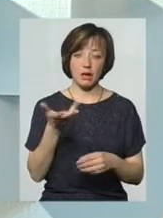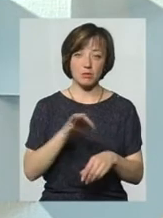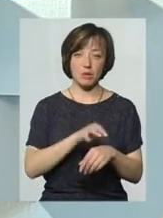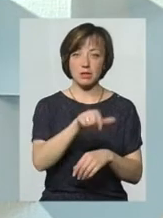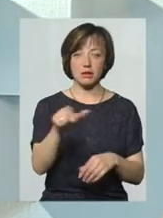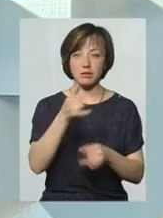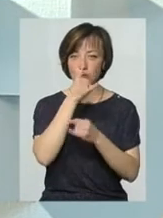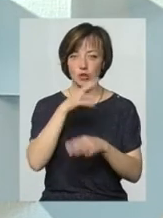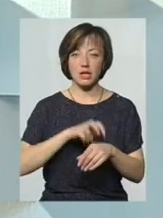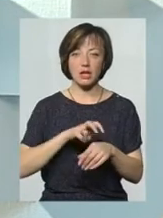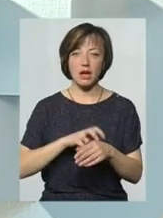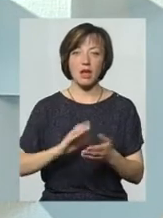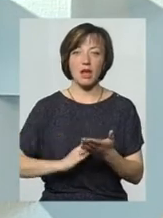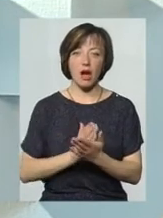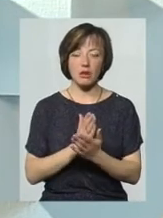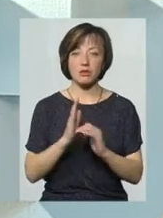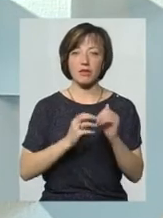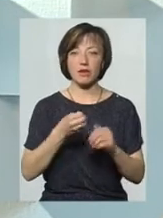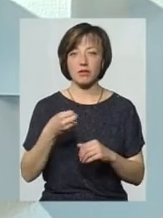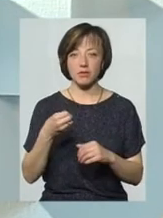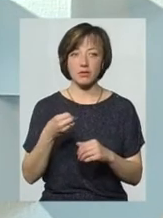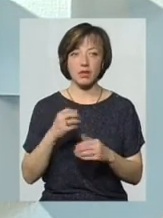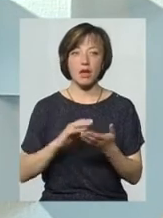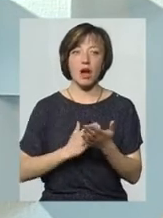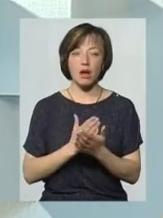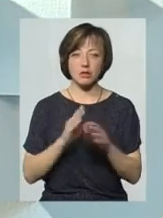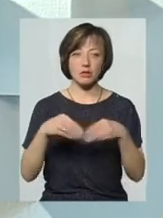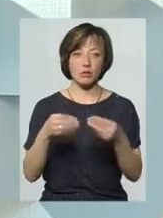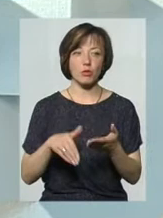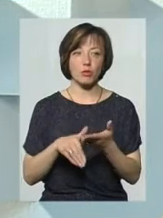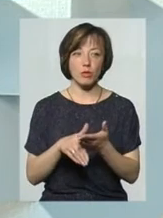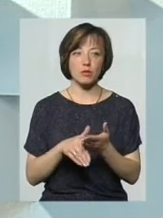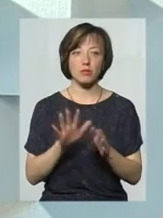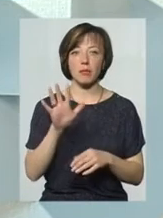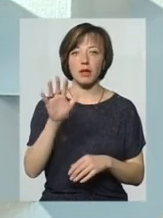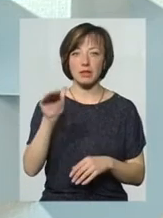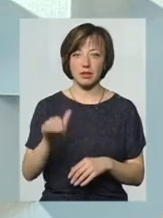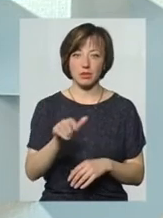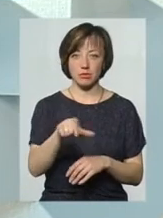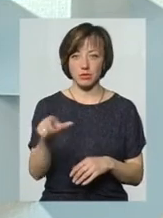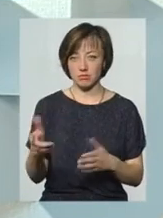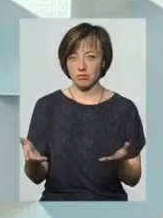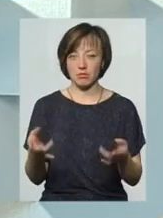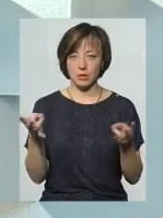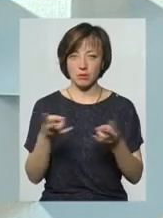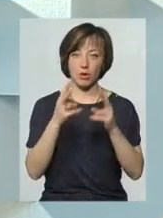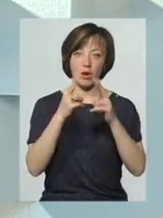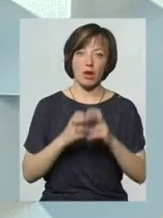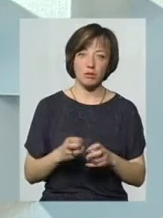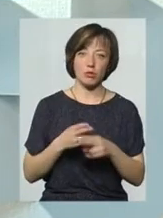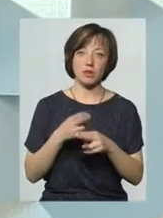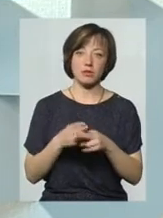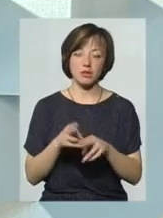що не зможе лікар якісно і кваліфікувати, якісно, по-перше, дати допомогу, що в буде п'ять тисяч пацієнтів, і що потрібно й оглянути якісь